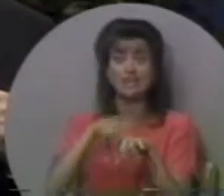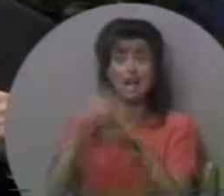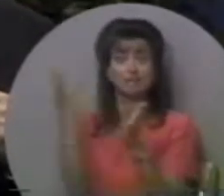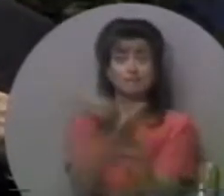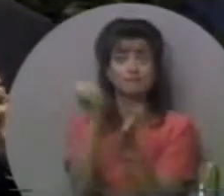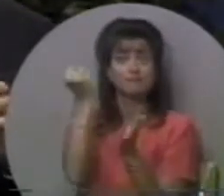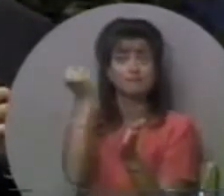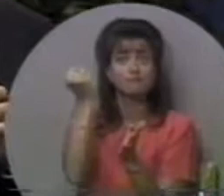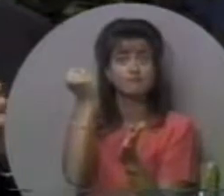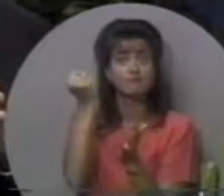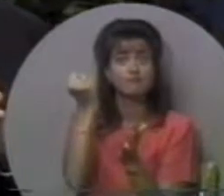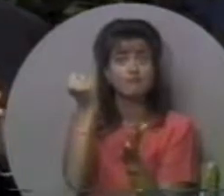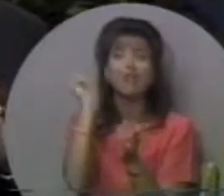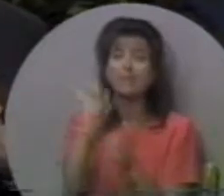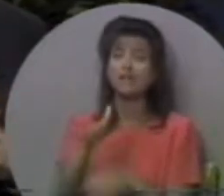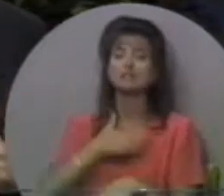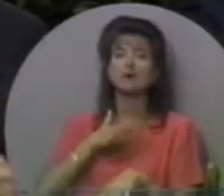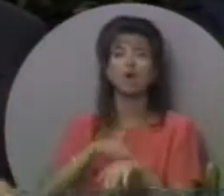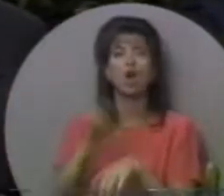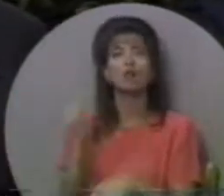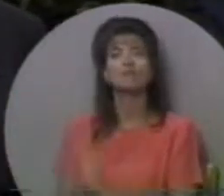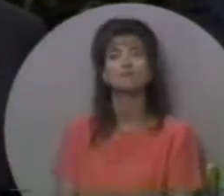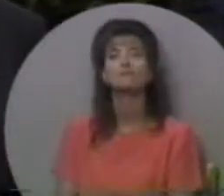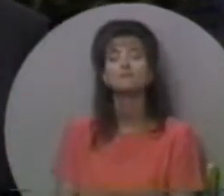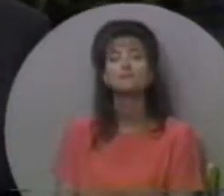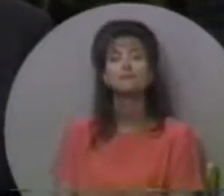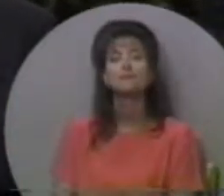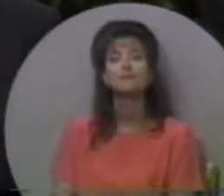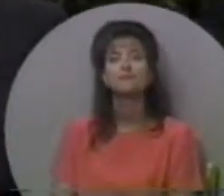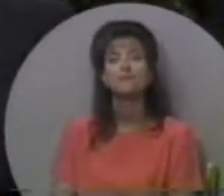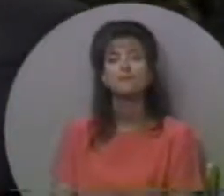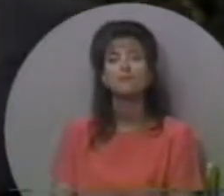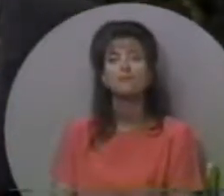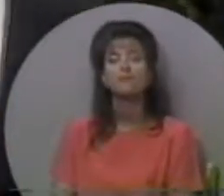відкупляти час. Це мій поклик.